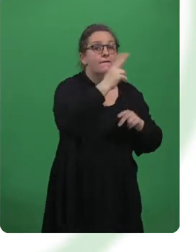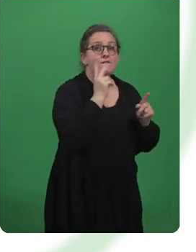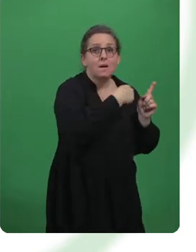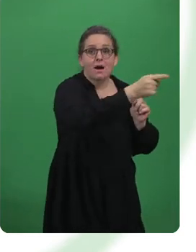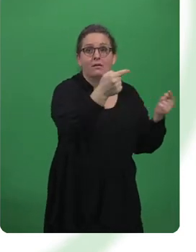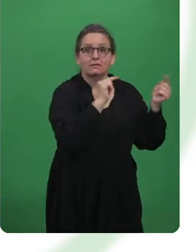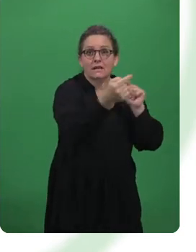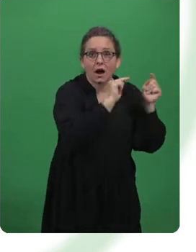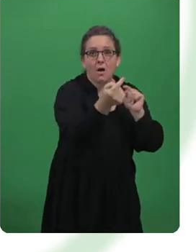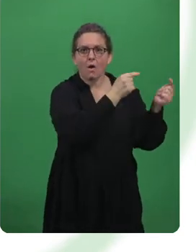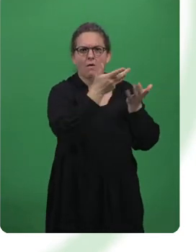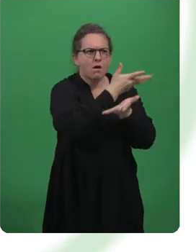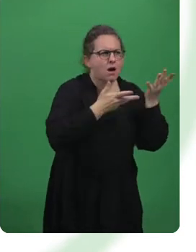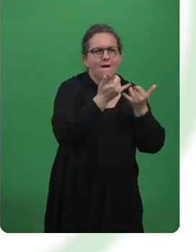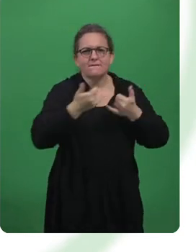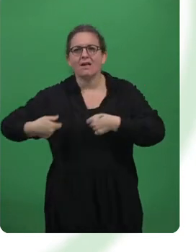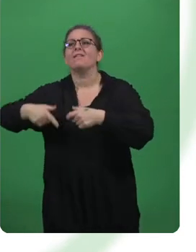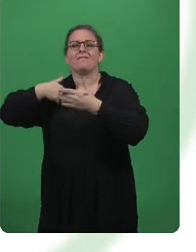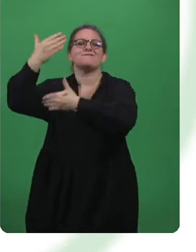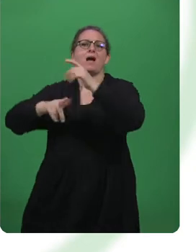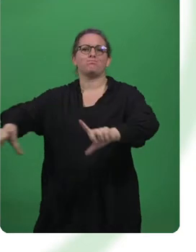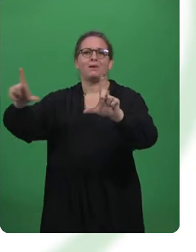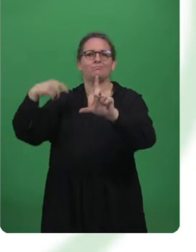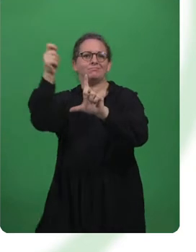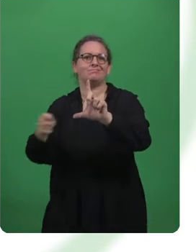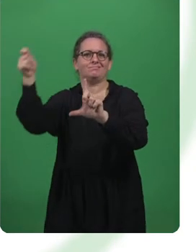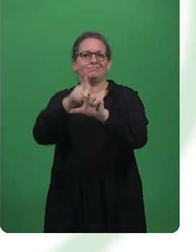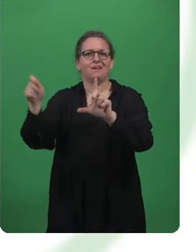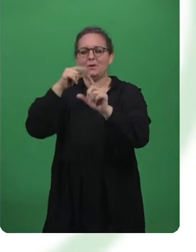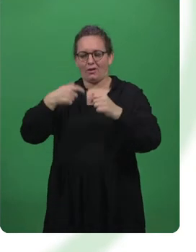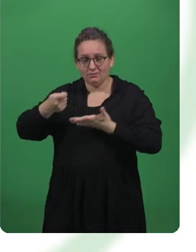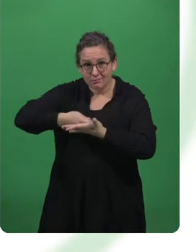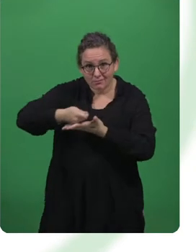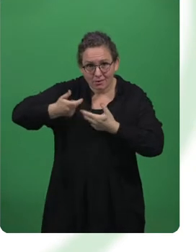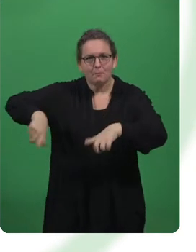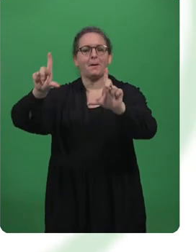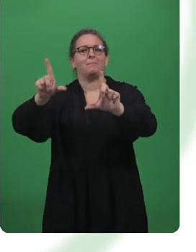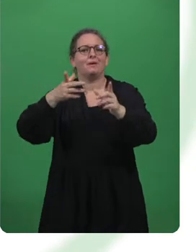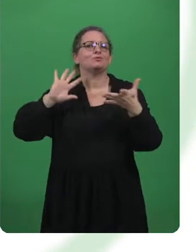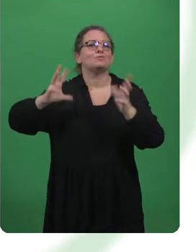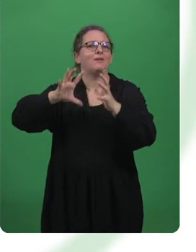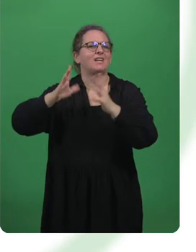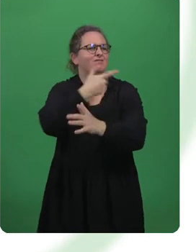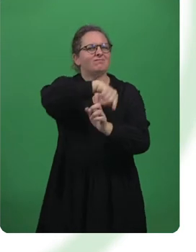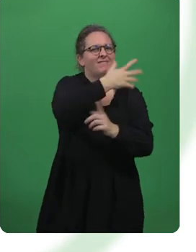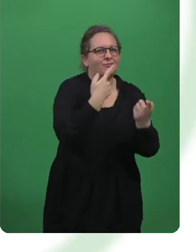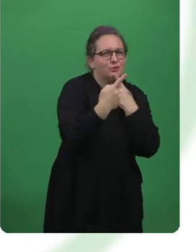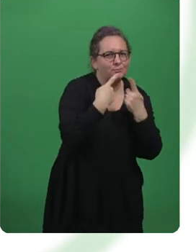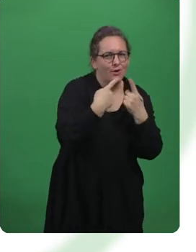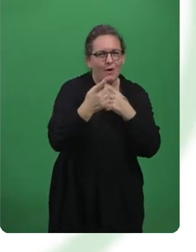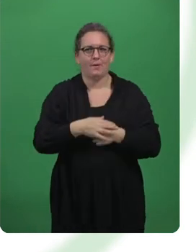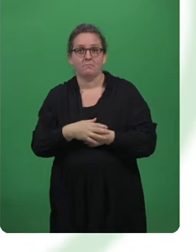-Frameboard ausprobieren, um eine zeichnerische Zusammenfassung zu machen. Der digitale Austausch funktioniert. Wir haben den